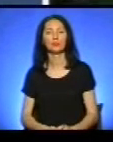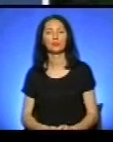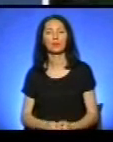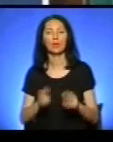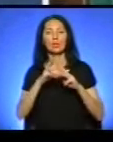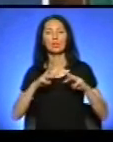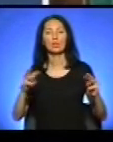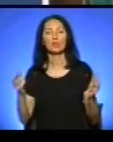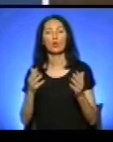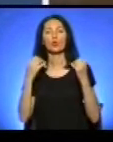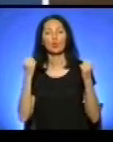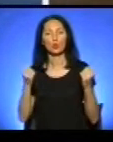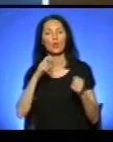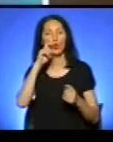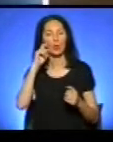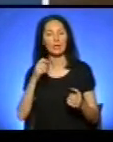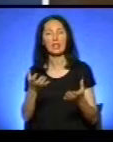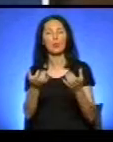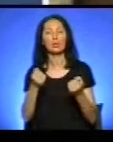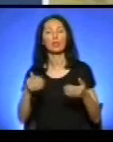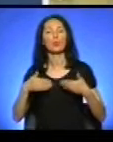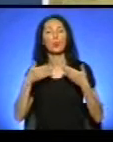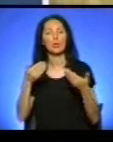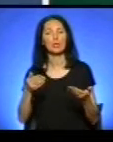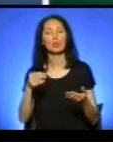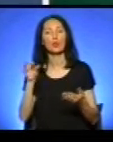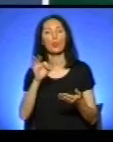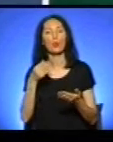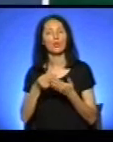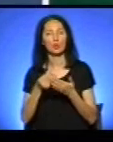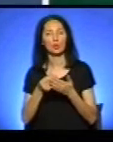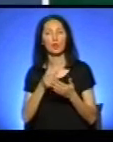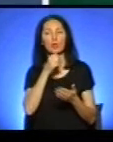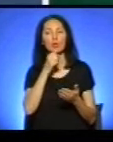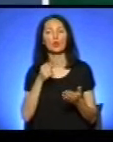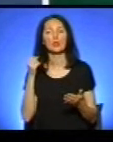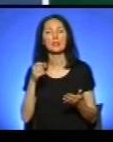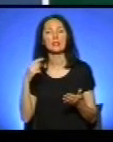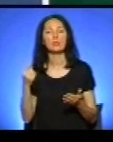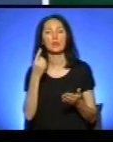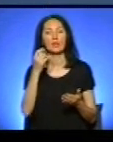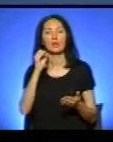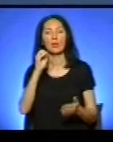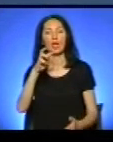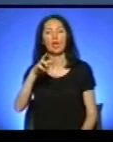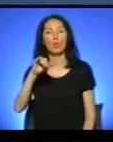Міністерство охорони здоров'я України прийняло пропозицію про фінансування дорослих з первинним імунодефіцитом.